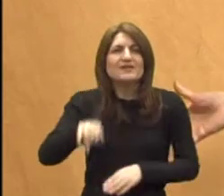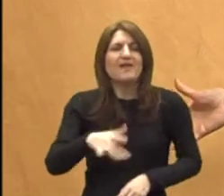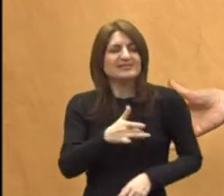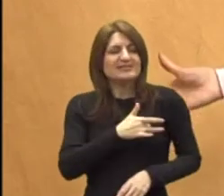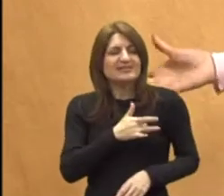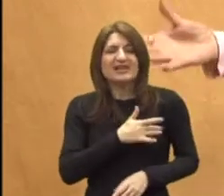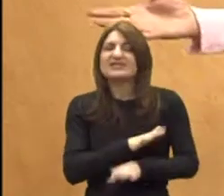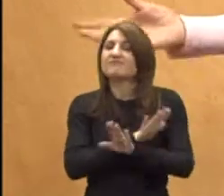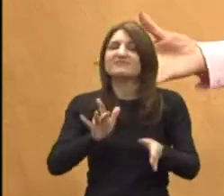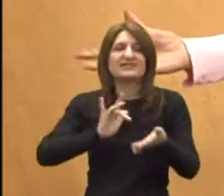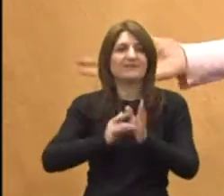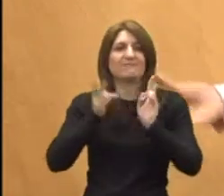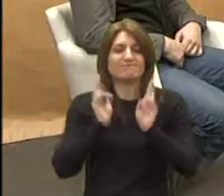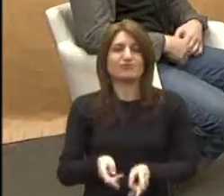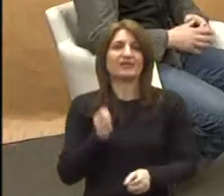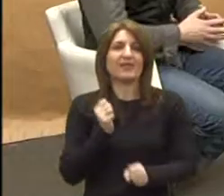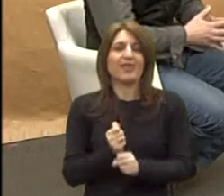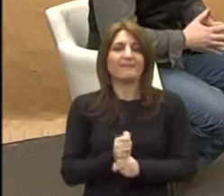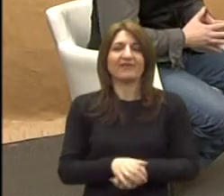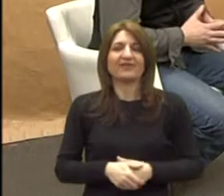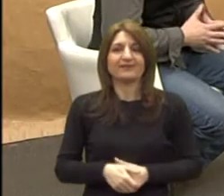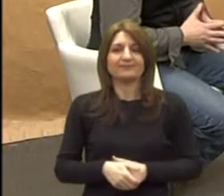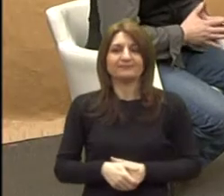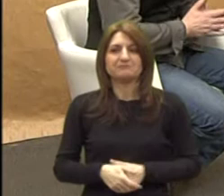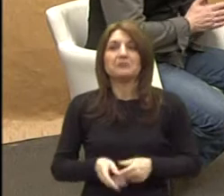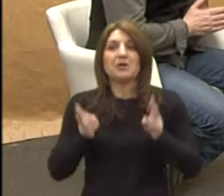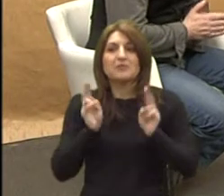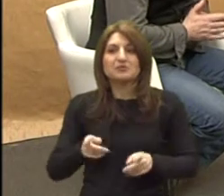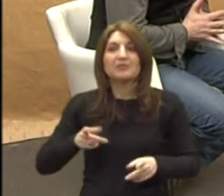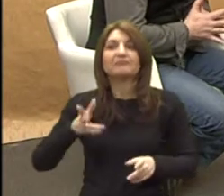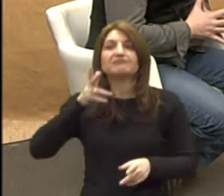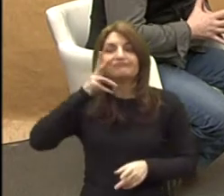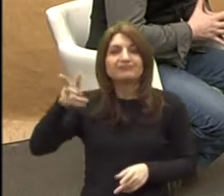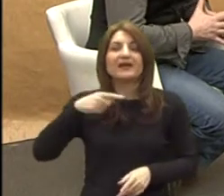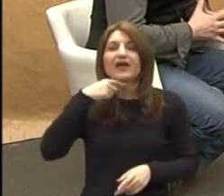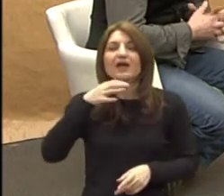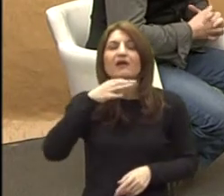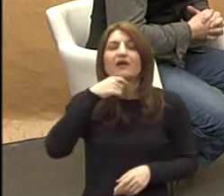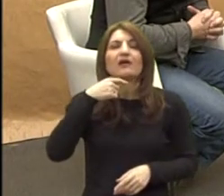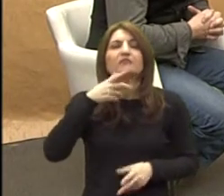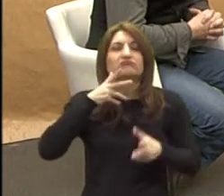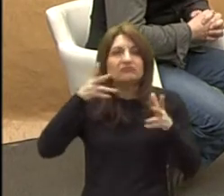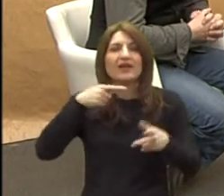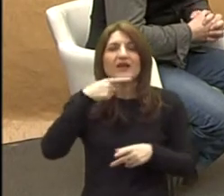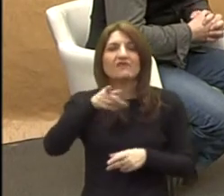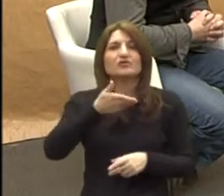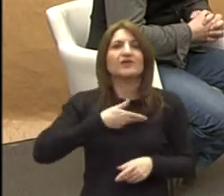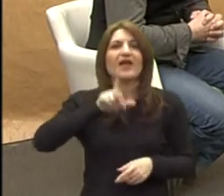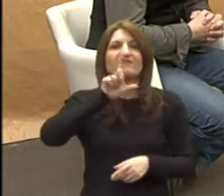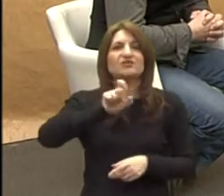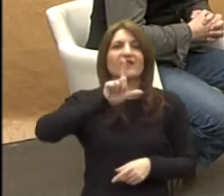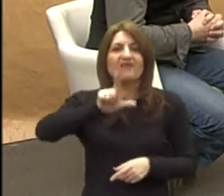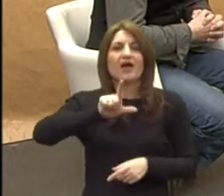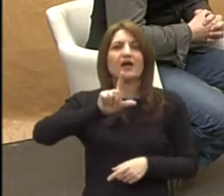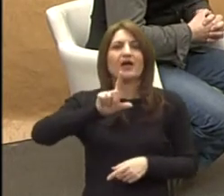evo, mi je ju da. Vi možemo mi glasno i reći koliko ste mi dobili. Možemo i glasno reći. 225.000